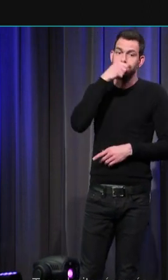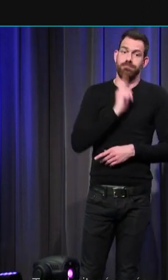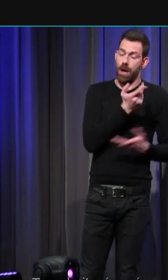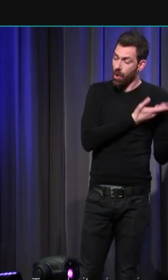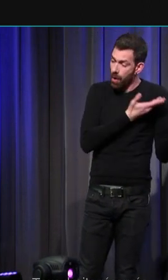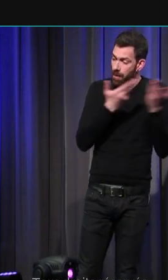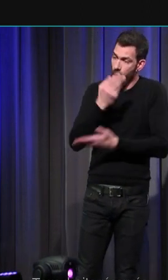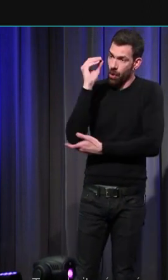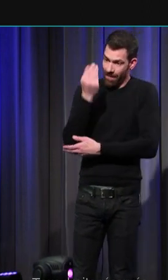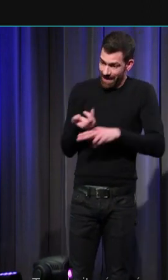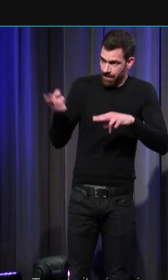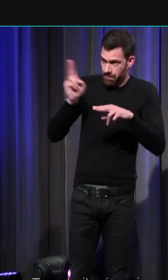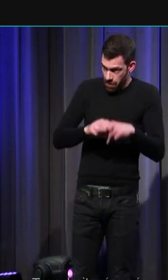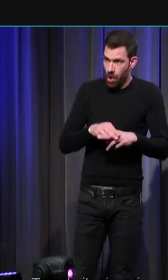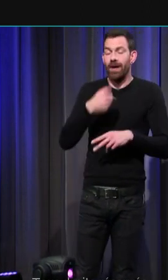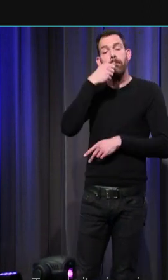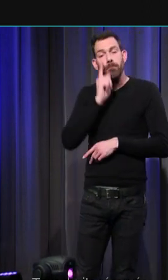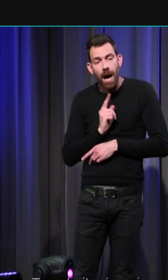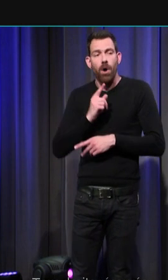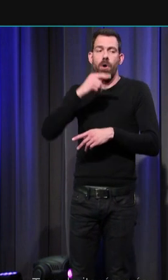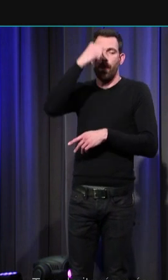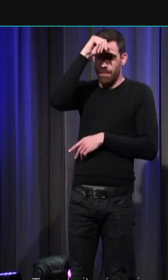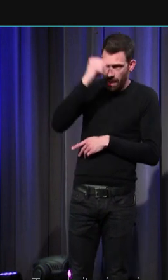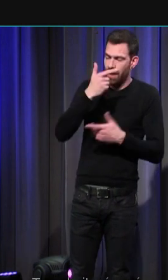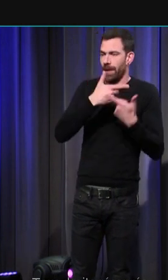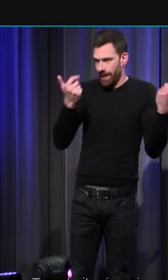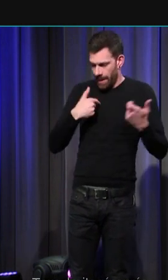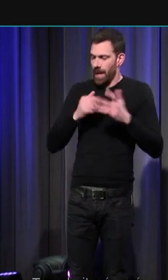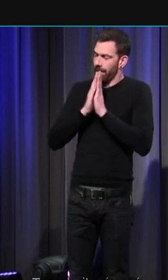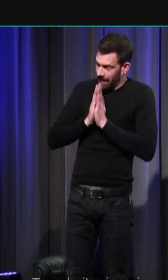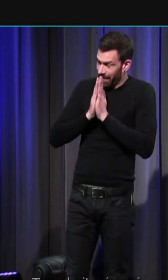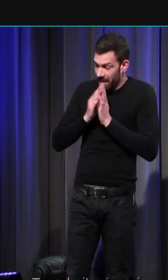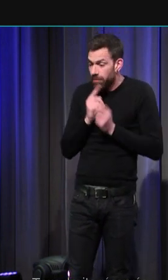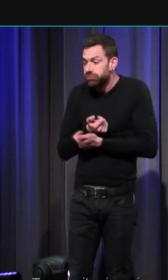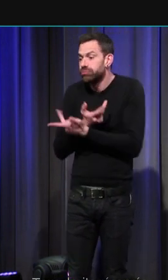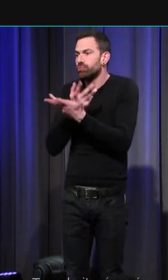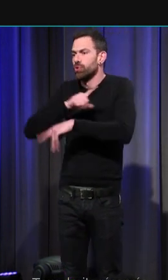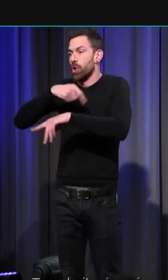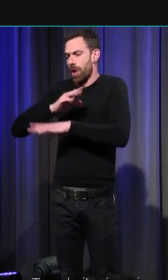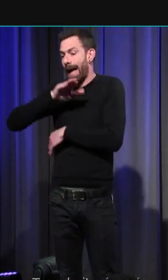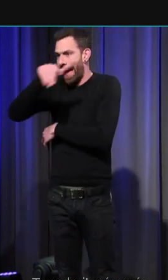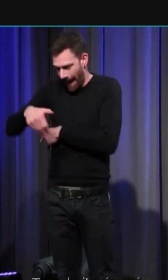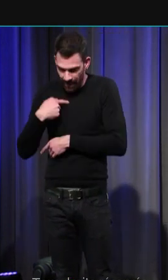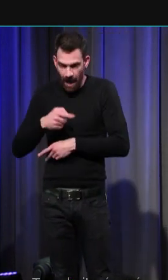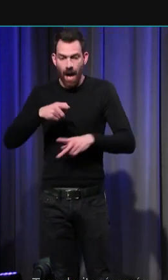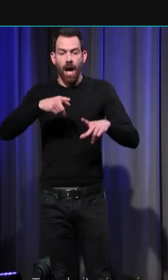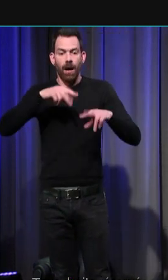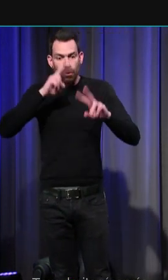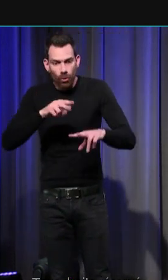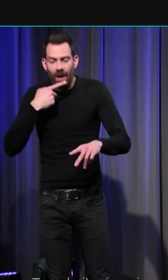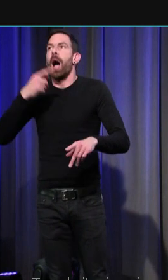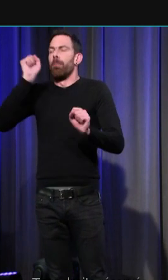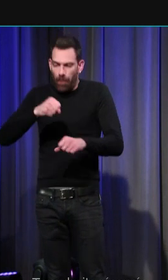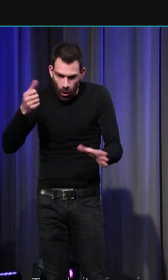entrés en prière et au bout de x heures le souffle divin a restitué l'enfant qui a pu être baptisé et enterré en terre sainte